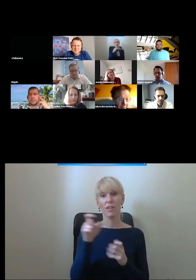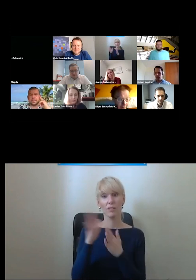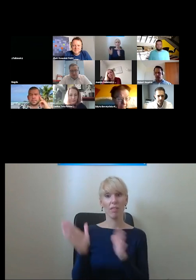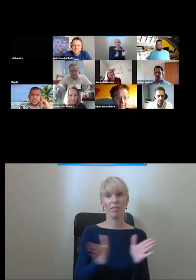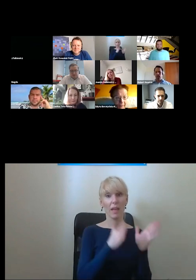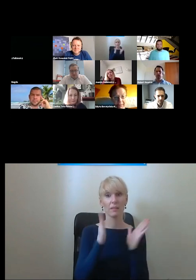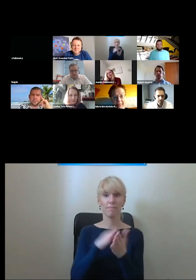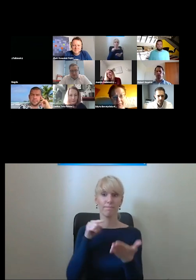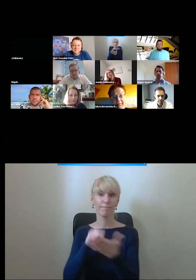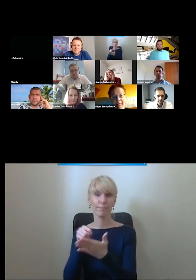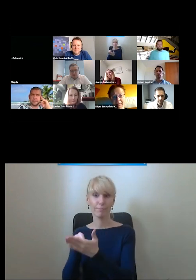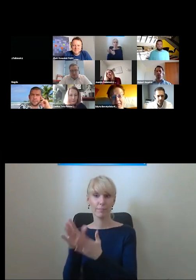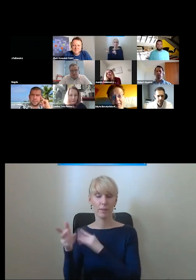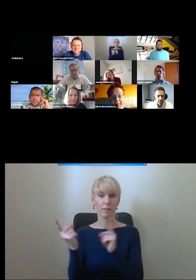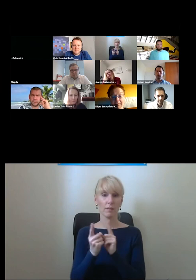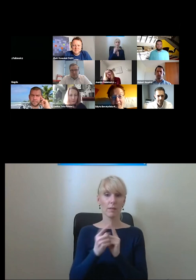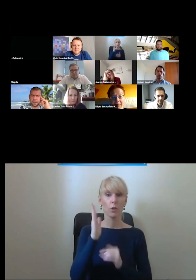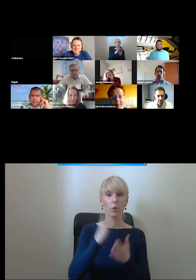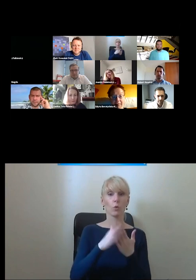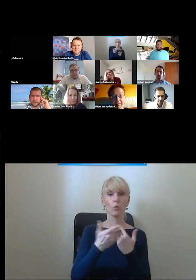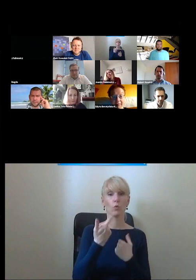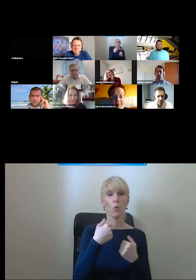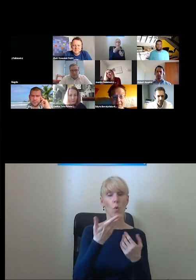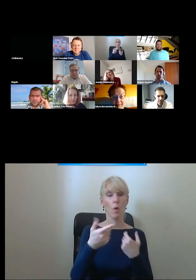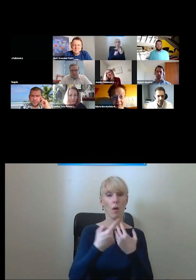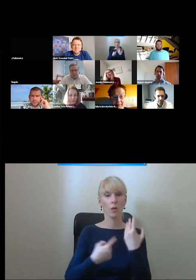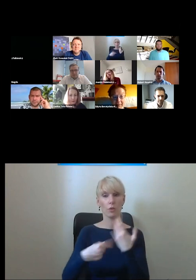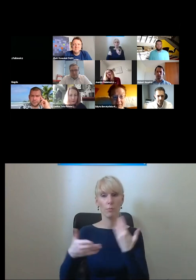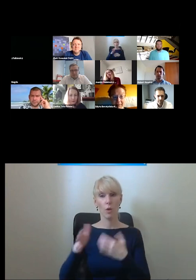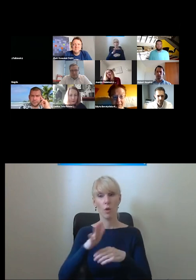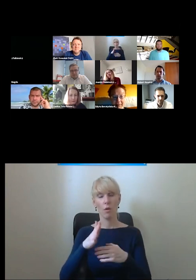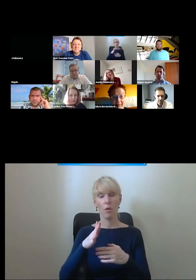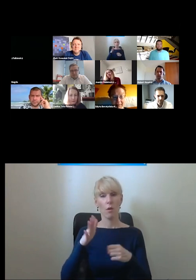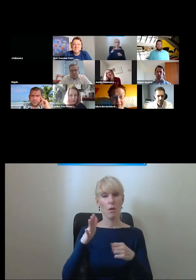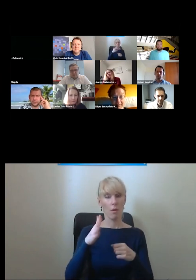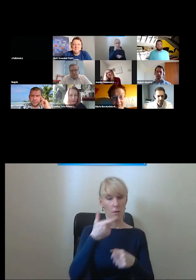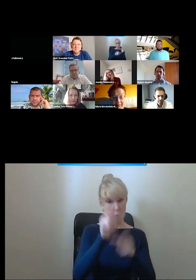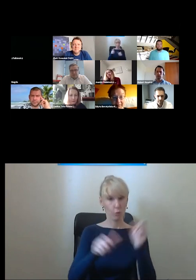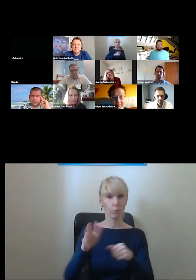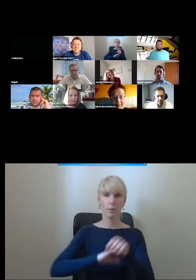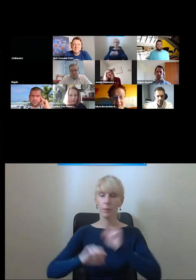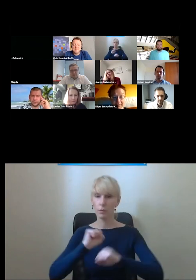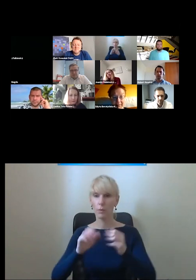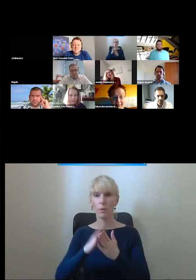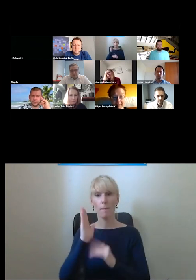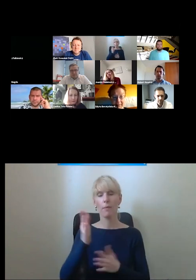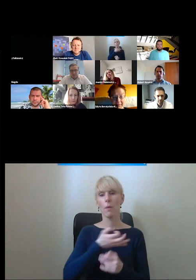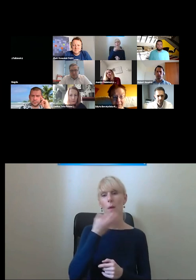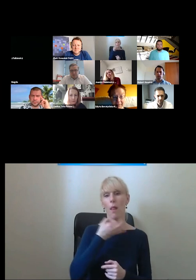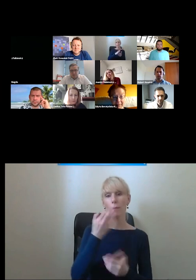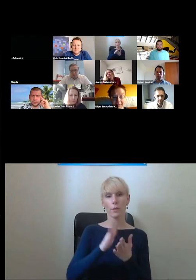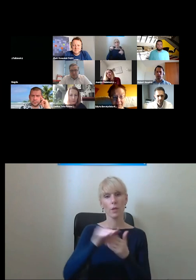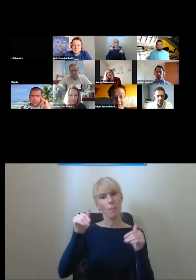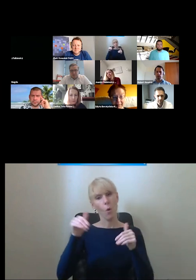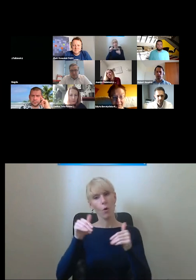te dane dotyczące podróży osób z niepełnosprawnościami będą znacznie lepsze i będę mu Państwu przekazać bardziej